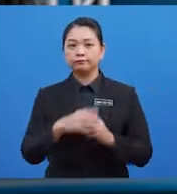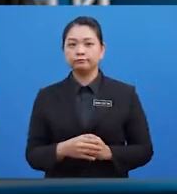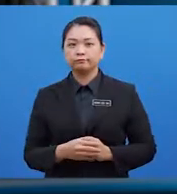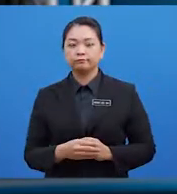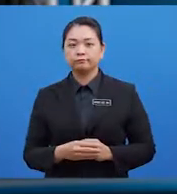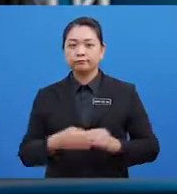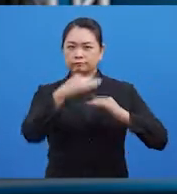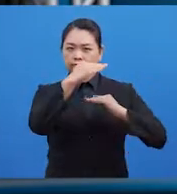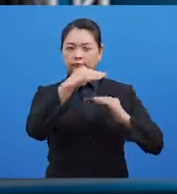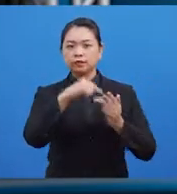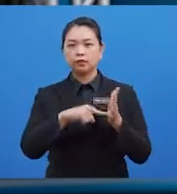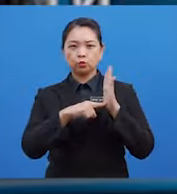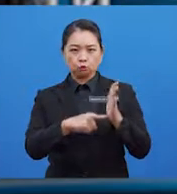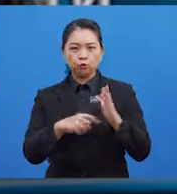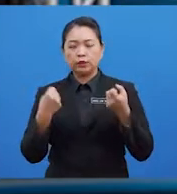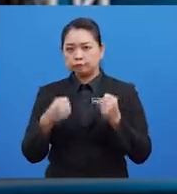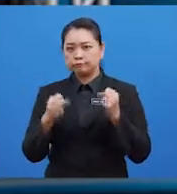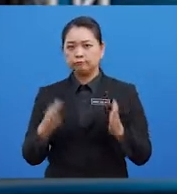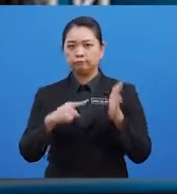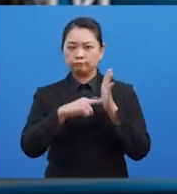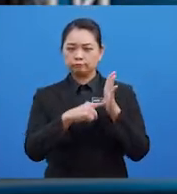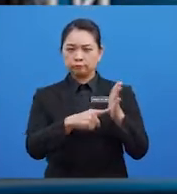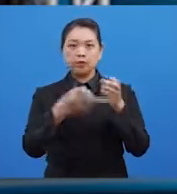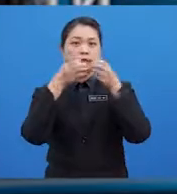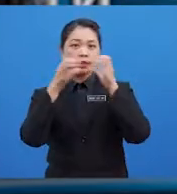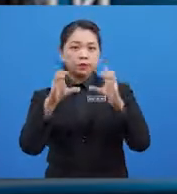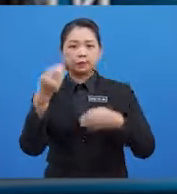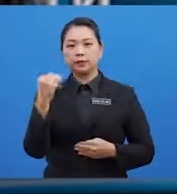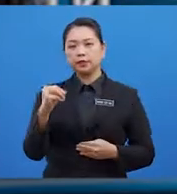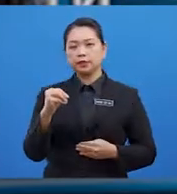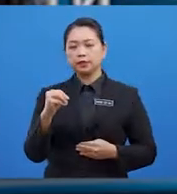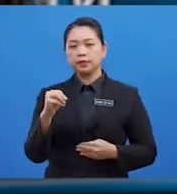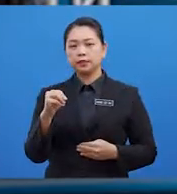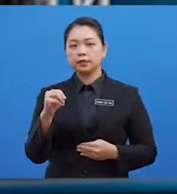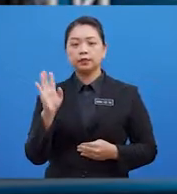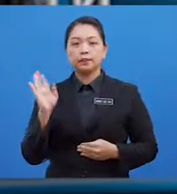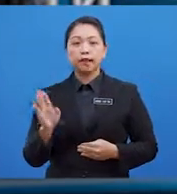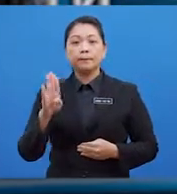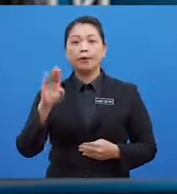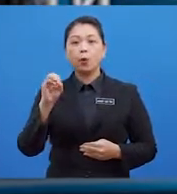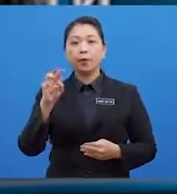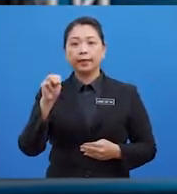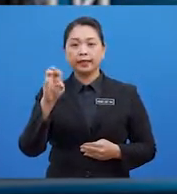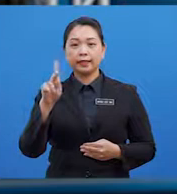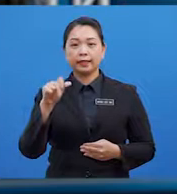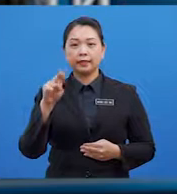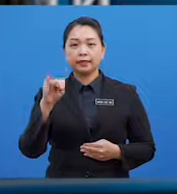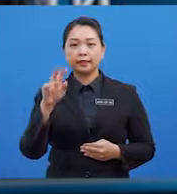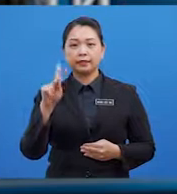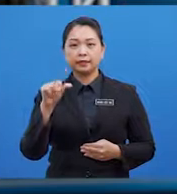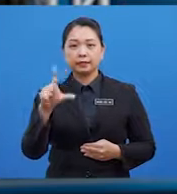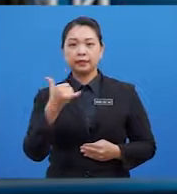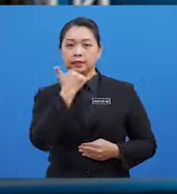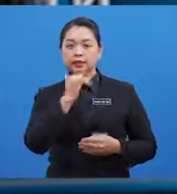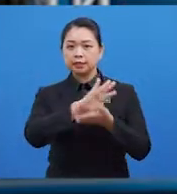fasa ini, atlet menampilkan kecerkapan mereka dari segi biomekanikal Kesilapan akan menjadi